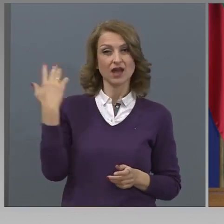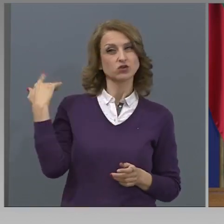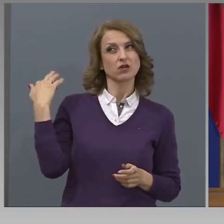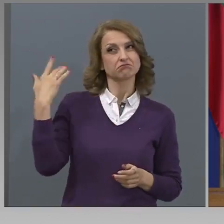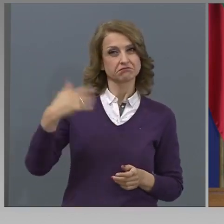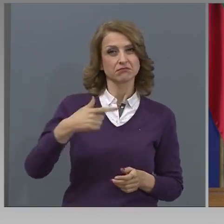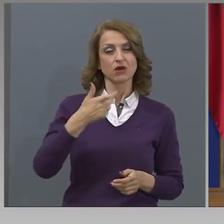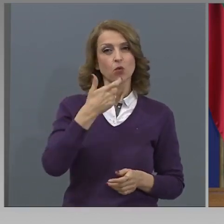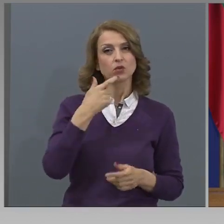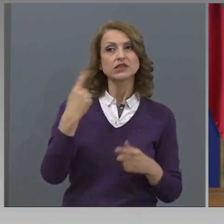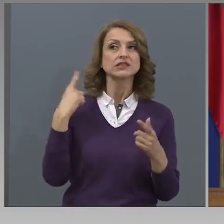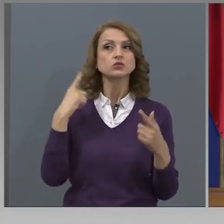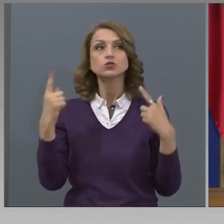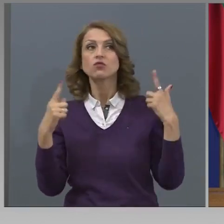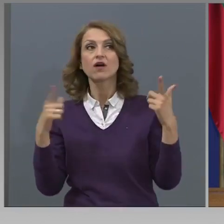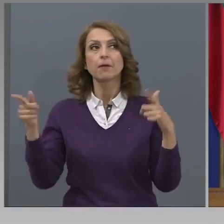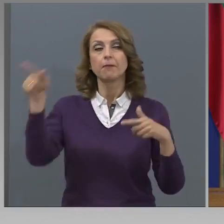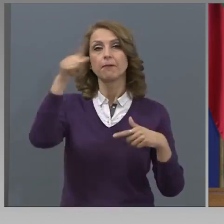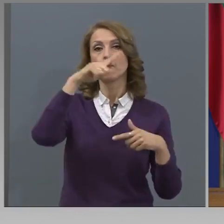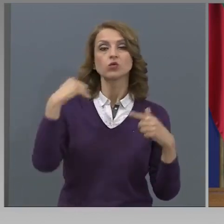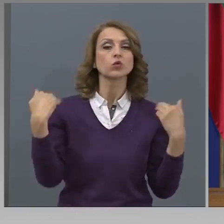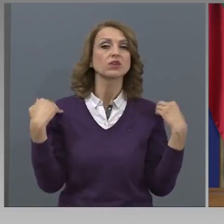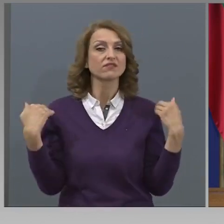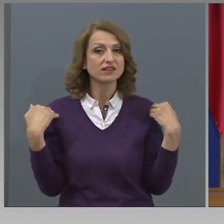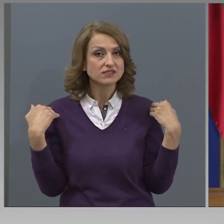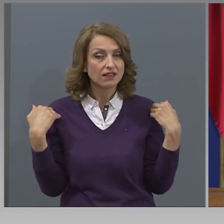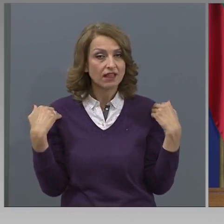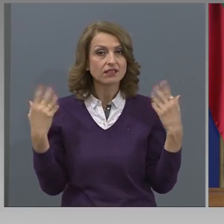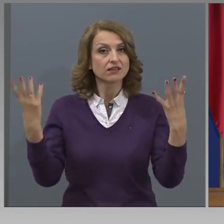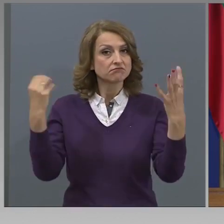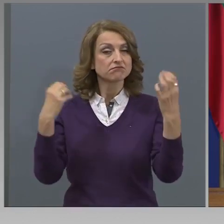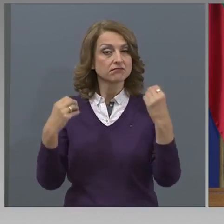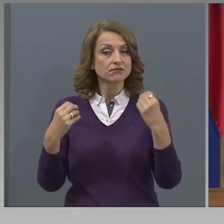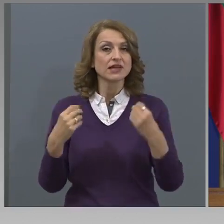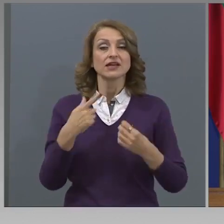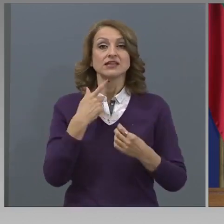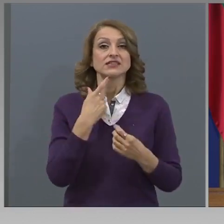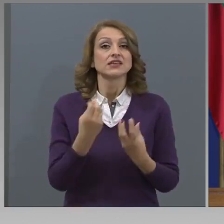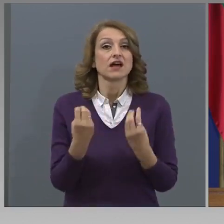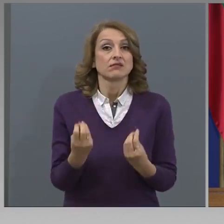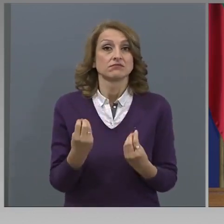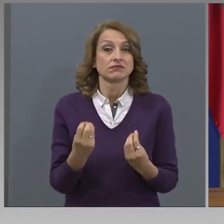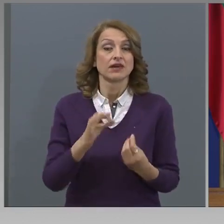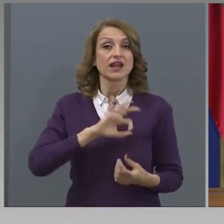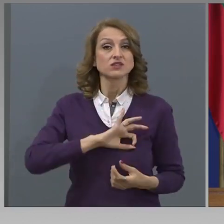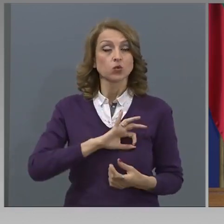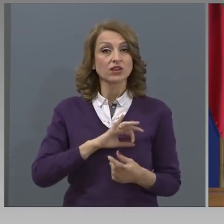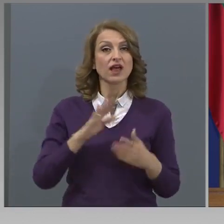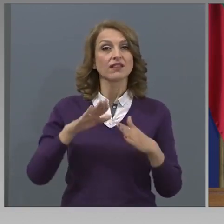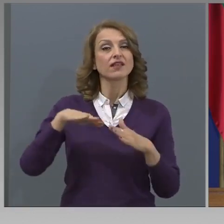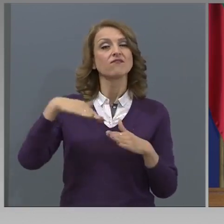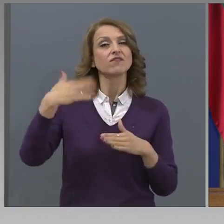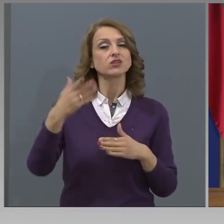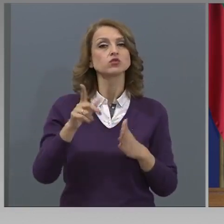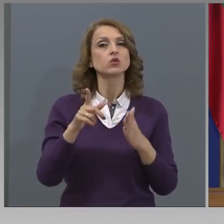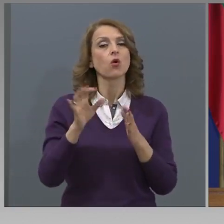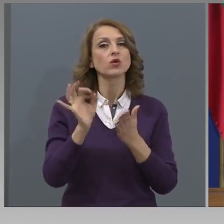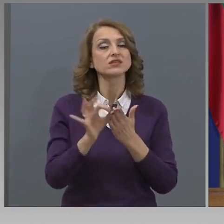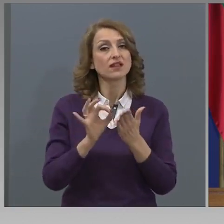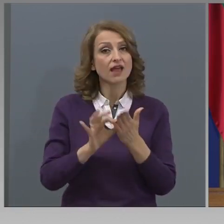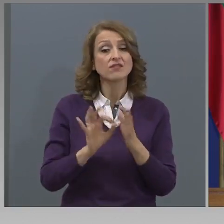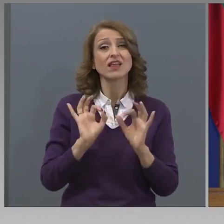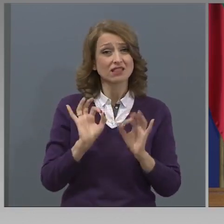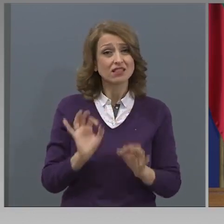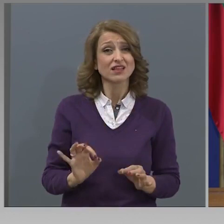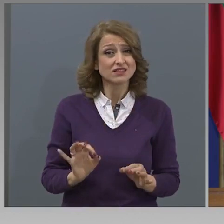обратна връзка от висшите училища, поне по отношение на надежността, резултатите от външото оцениване, те нямат критика, т.е. оценките